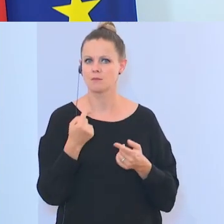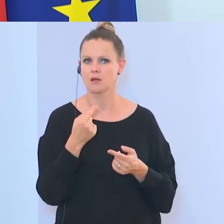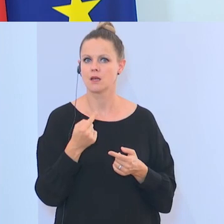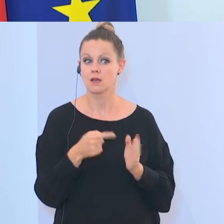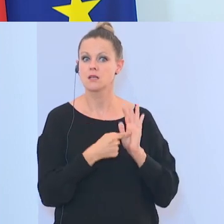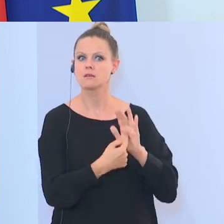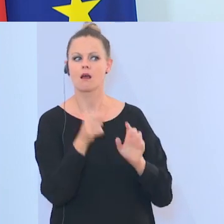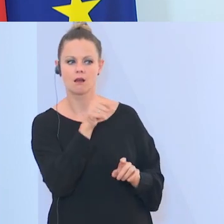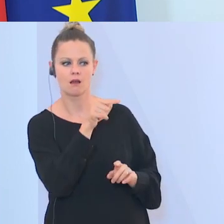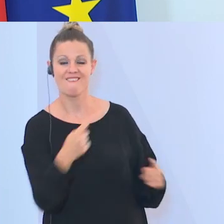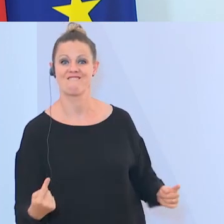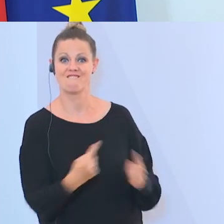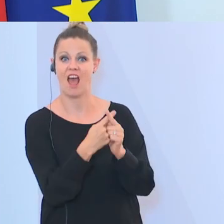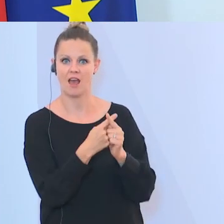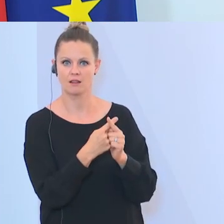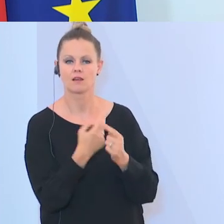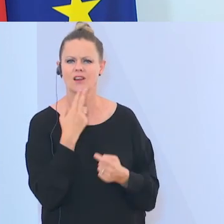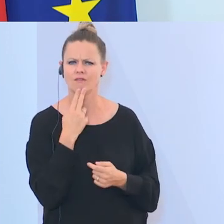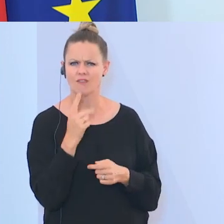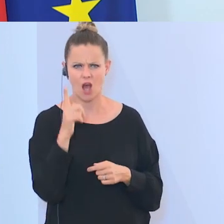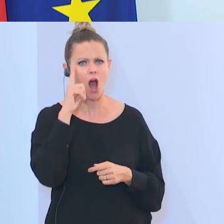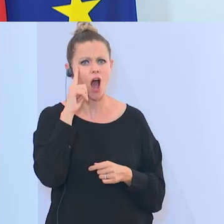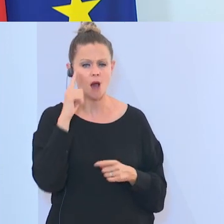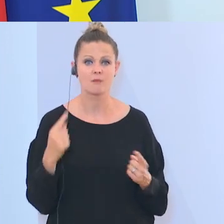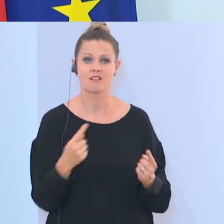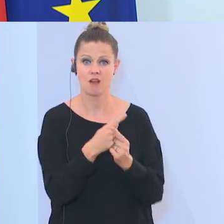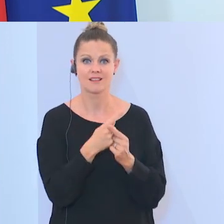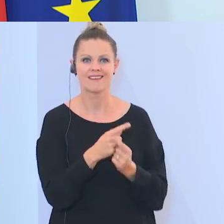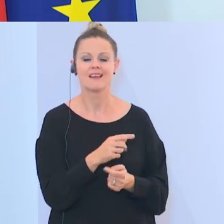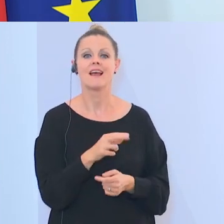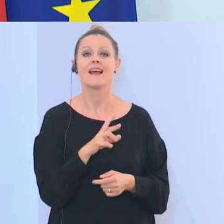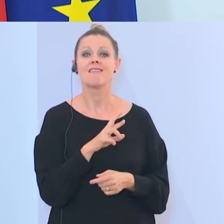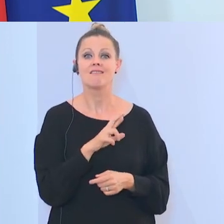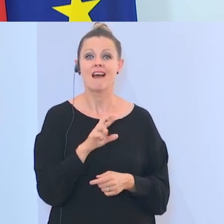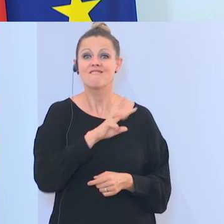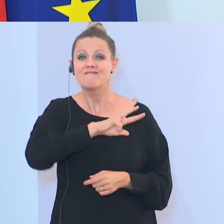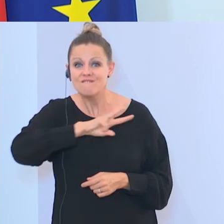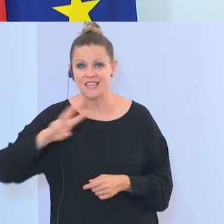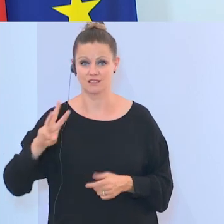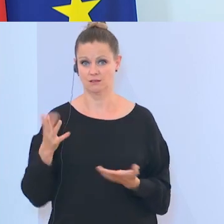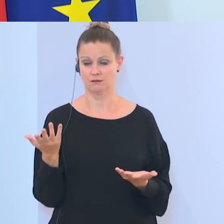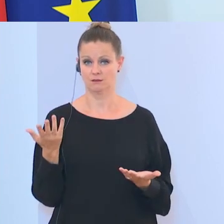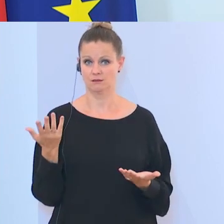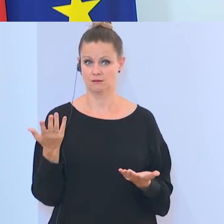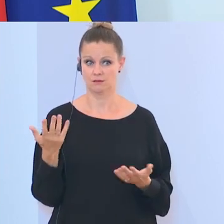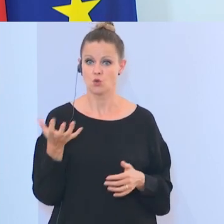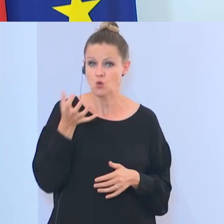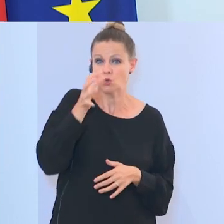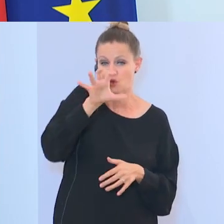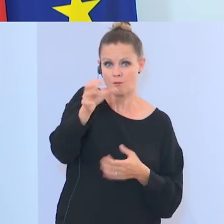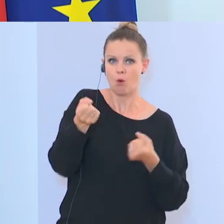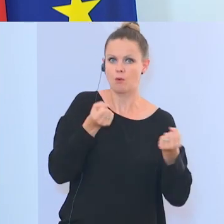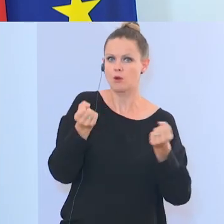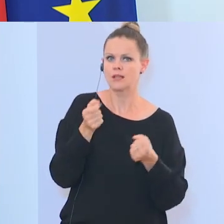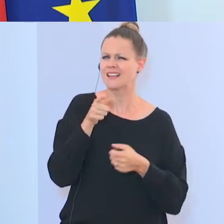und das Hauptfeindbild des politischen Islam ist der Westen und da versucht er über die Symbolpolitik hier